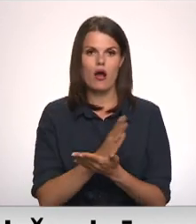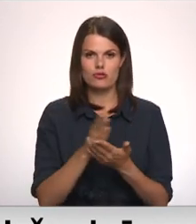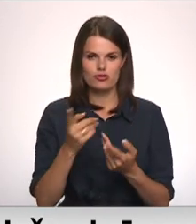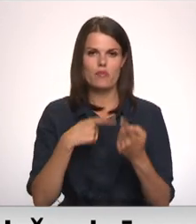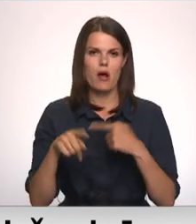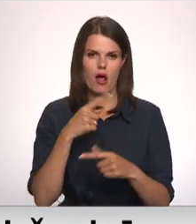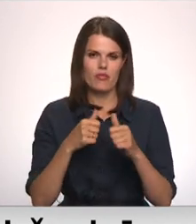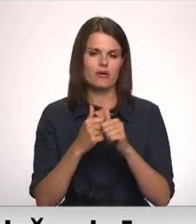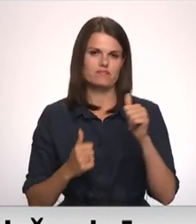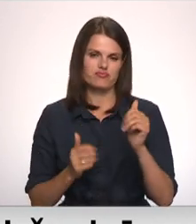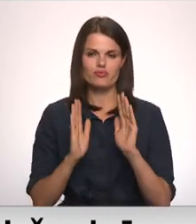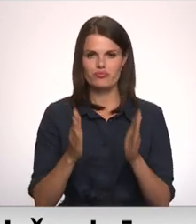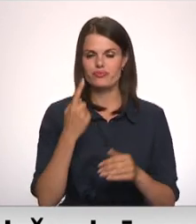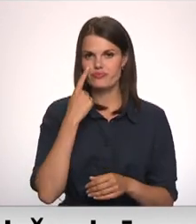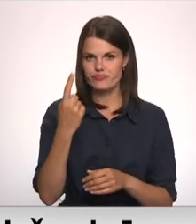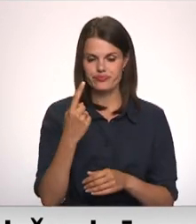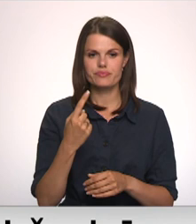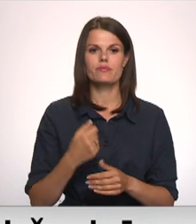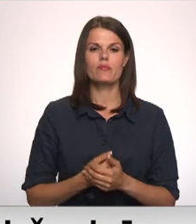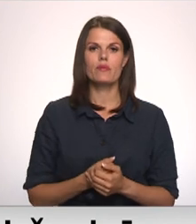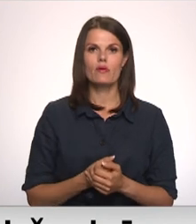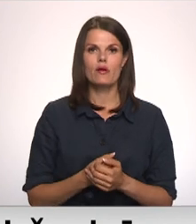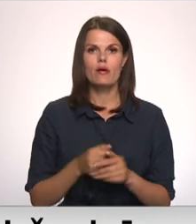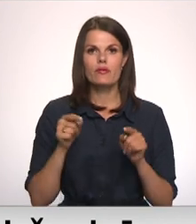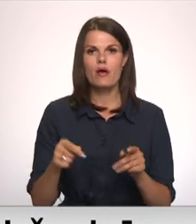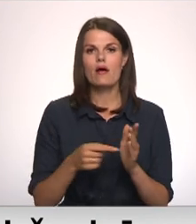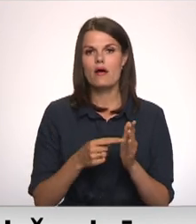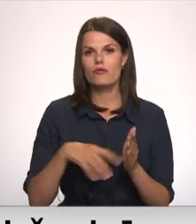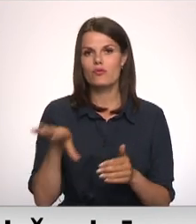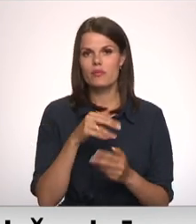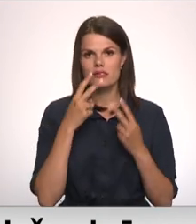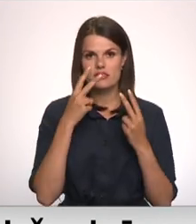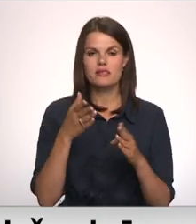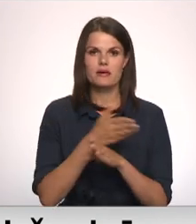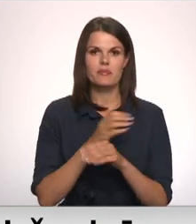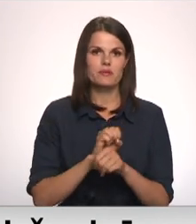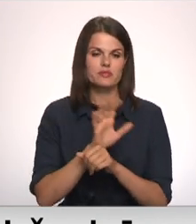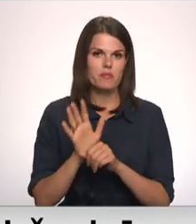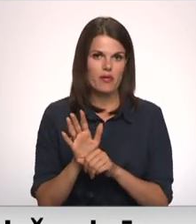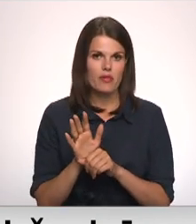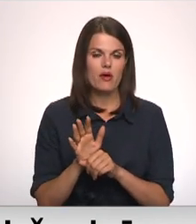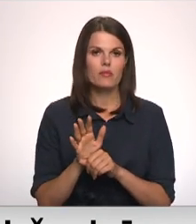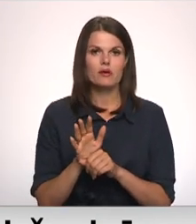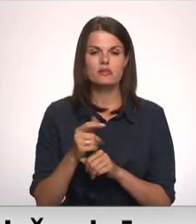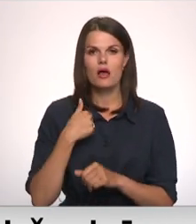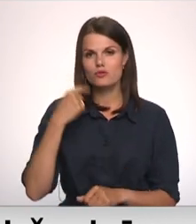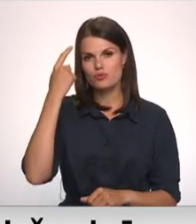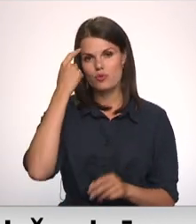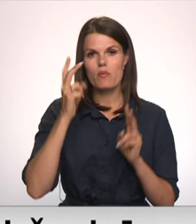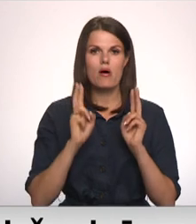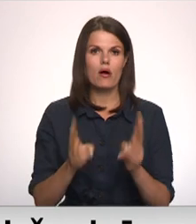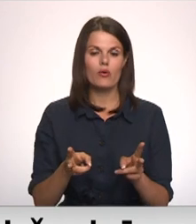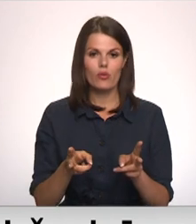atšķirība būs līdzīgāka tā, kādu mēs redzējām pirms pandēmijas. Es domāju, ka ir